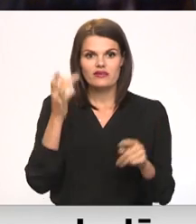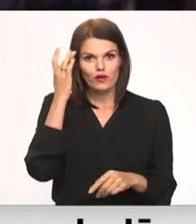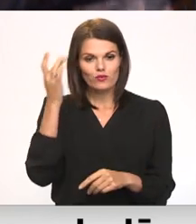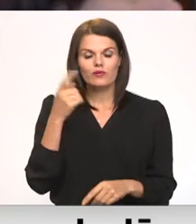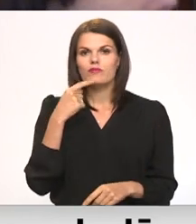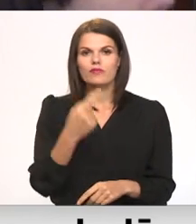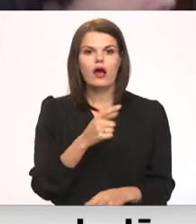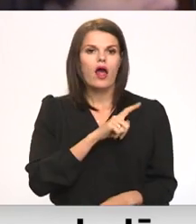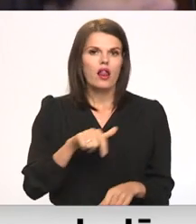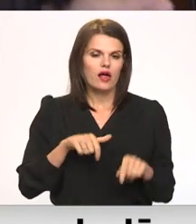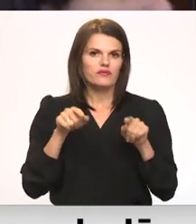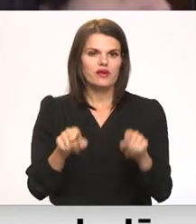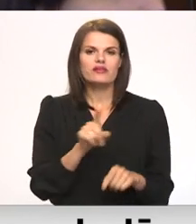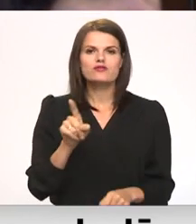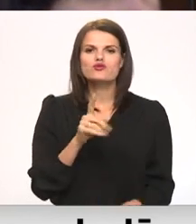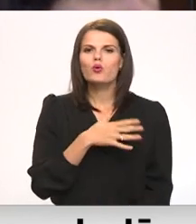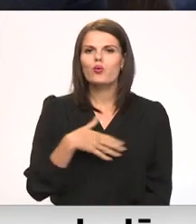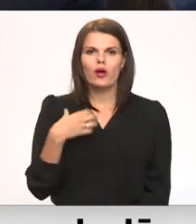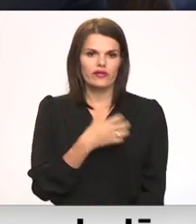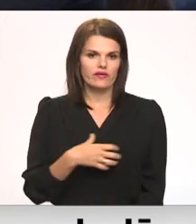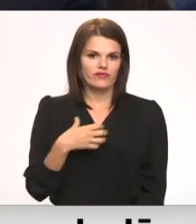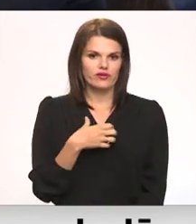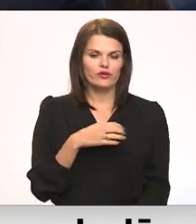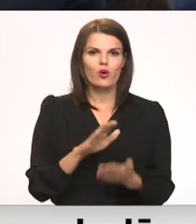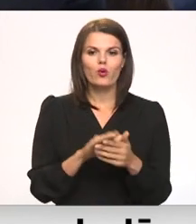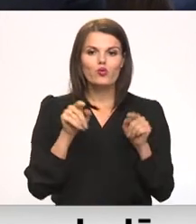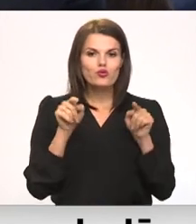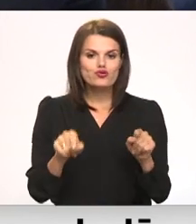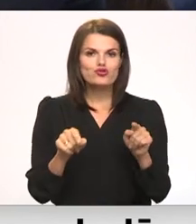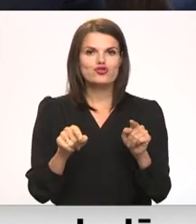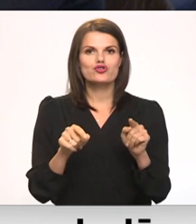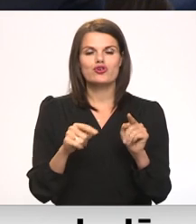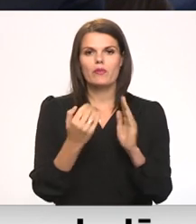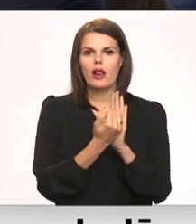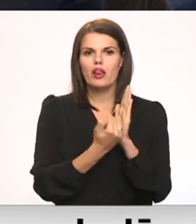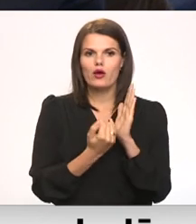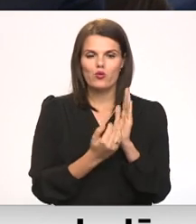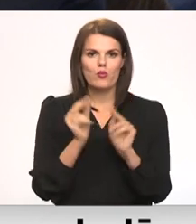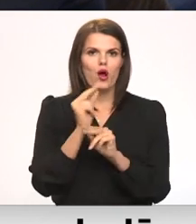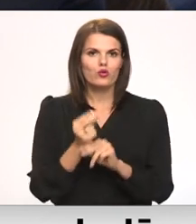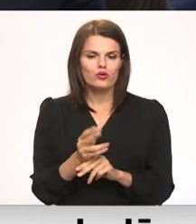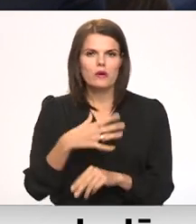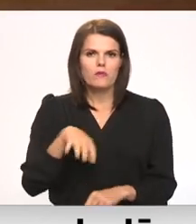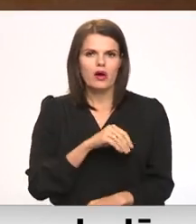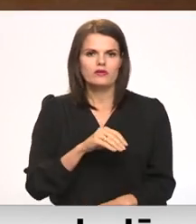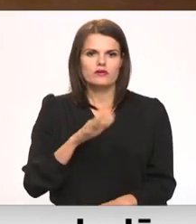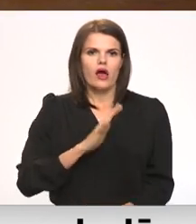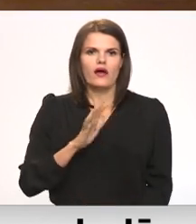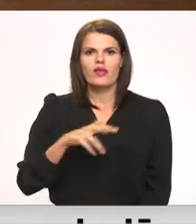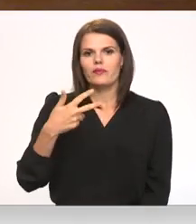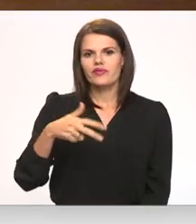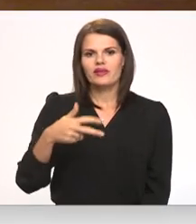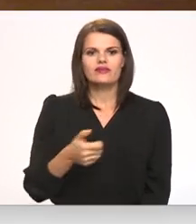norādot, ka tas Latvijai ir ļoti nepieciešams. Uz šiem likuma grozījumiem mēs esam gājuši 30 gadus. Un ir